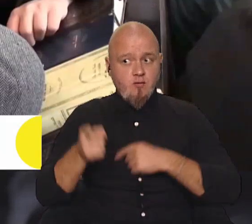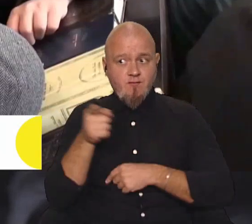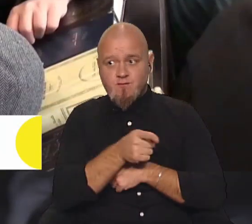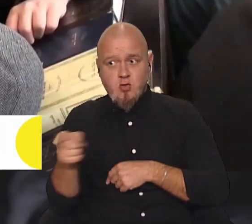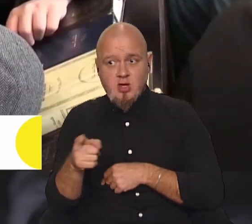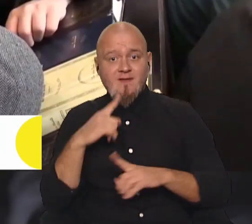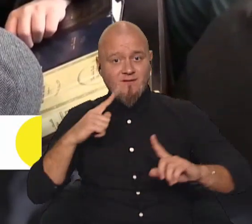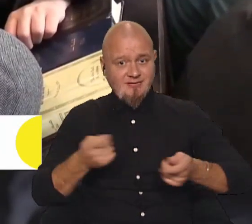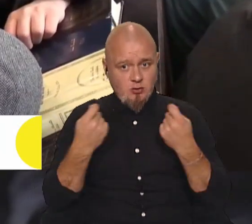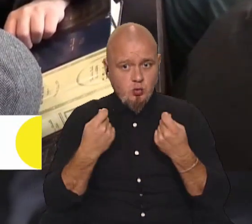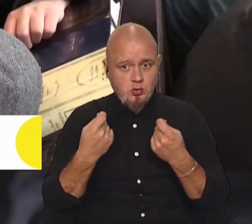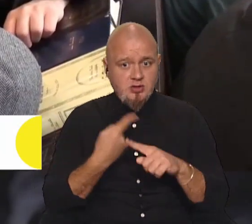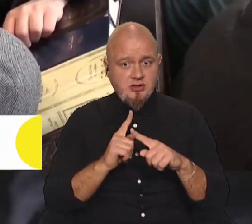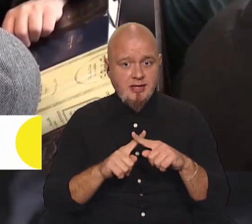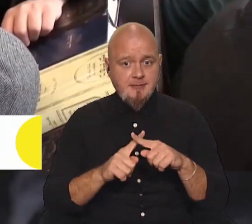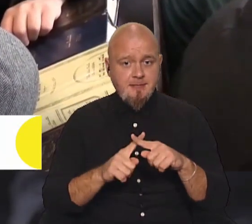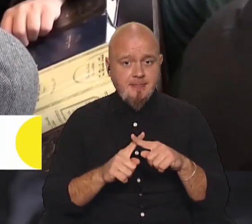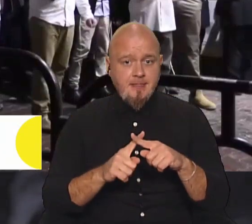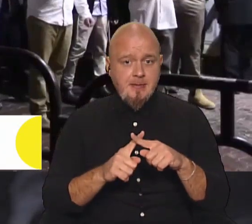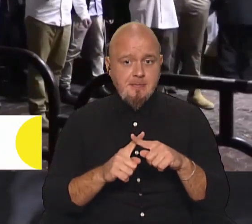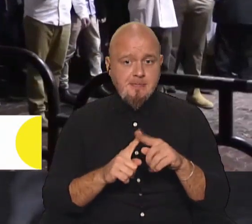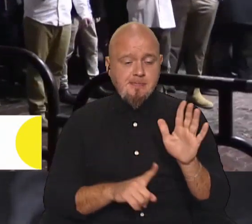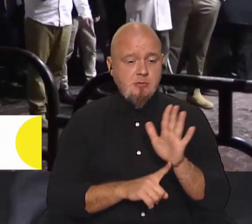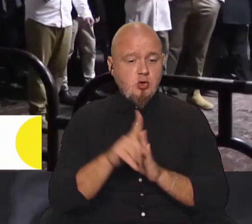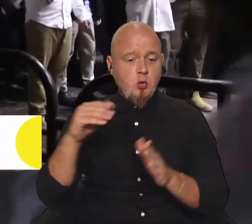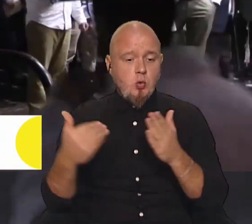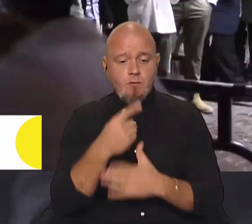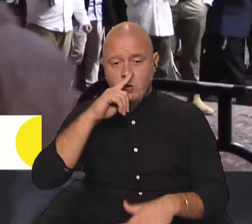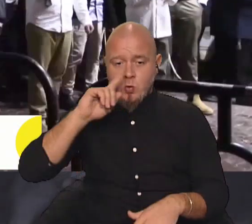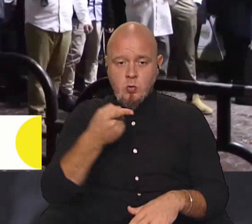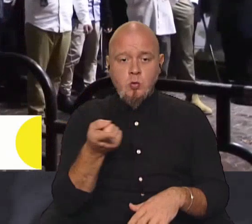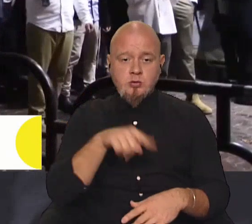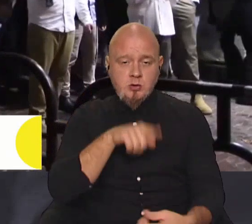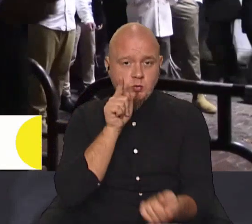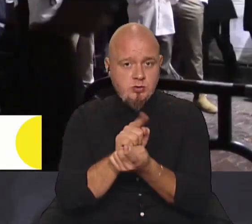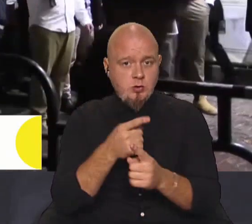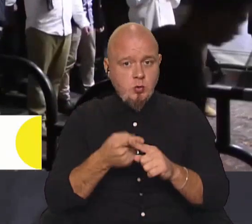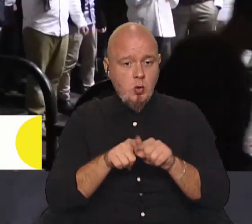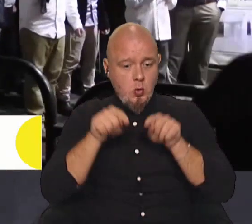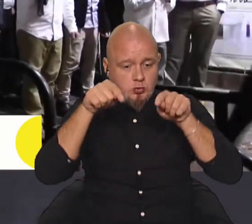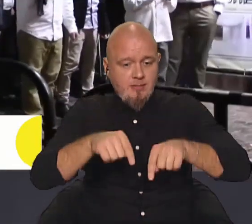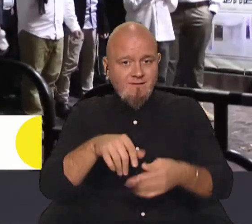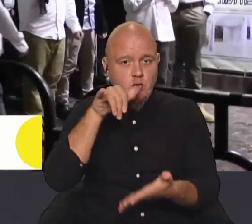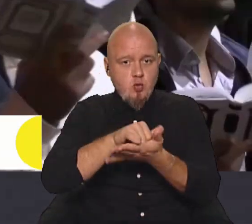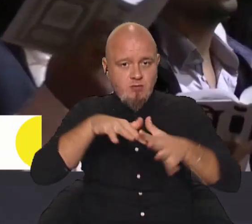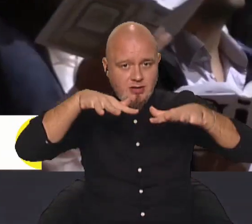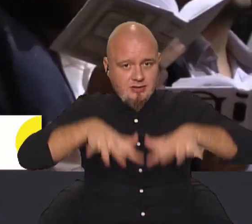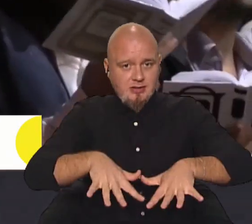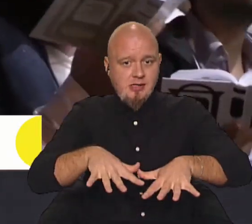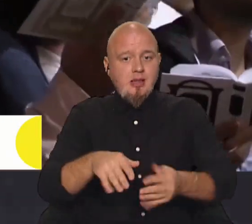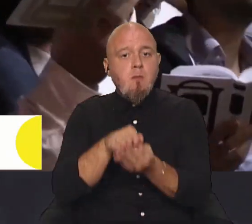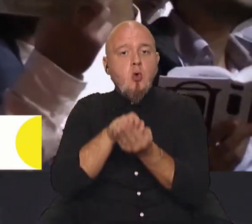відсвяткують цей початок Нового ріку та зустрілюють його саме в Умані на могилі